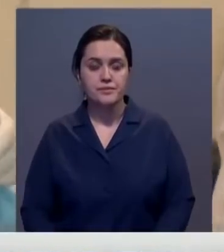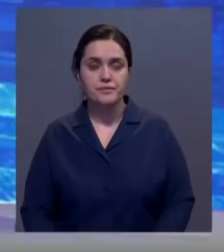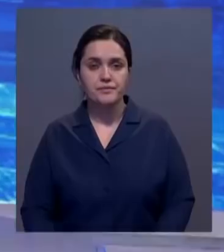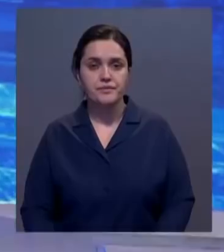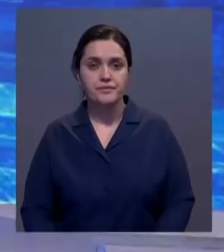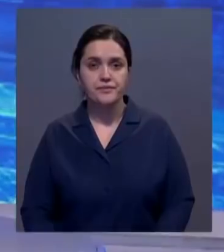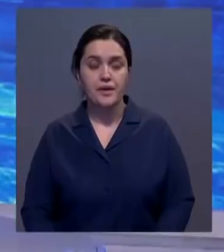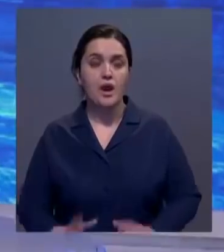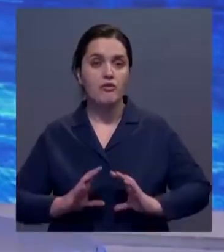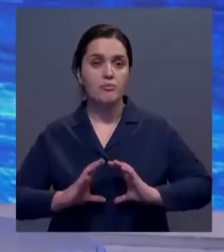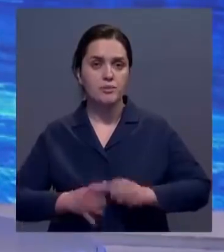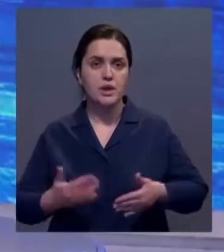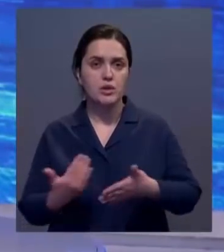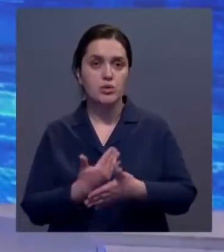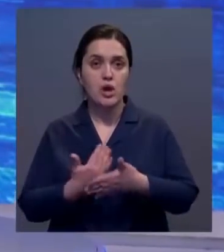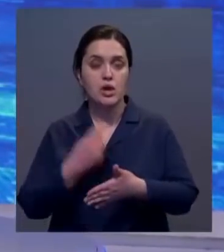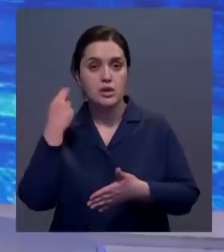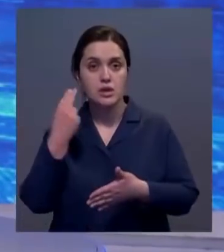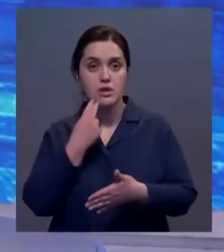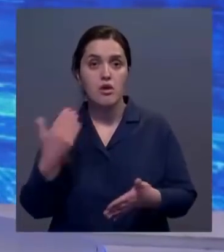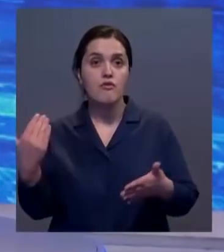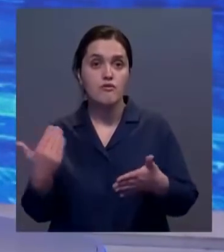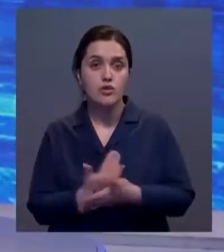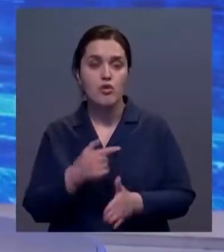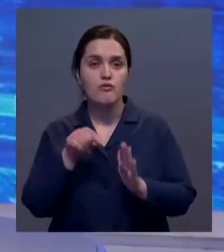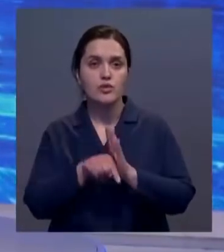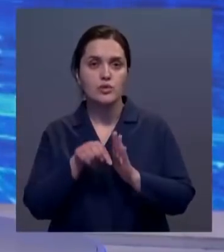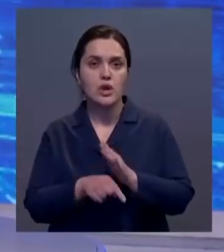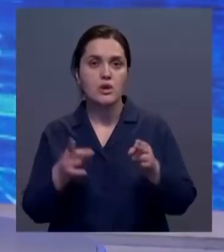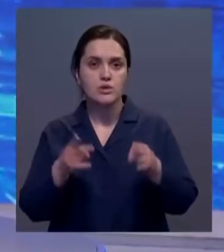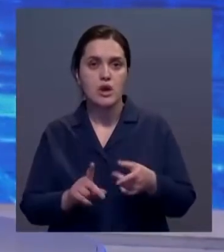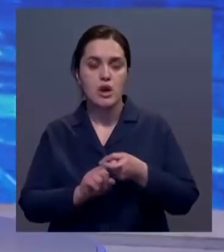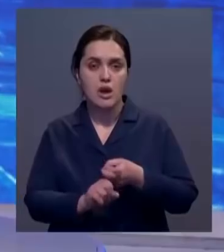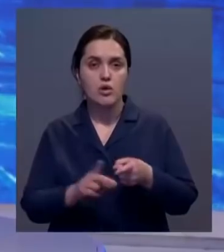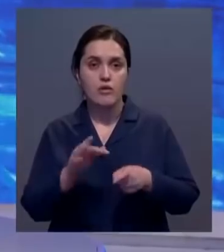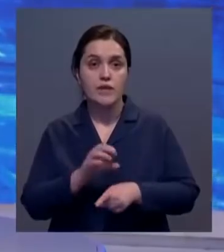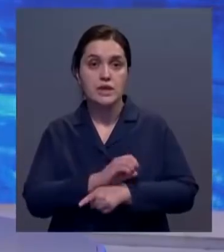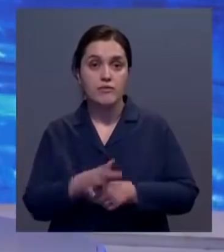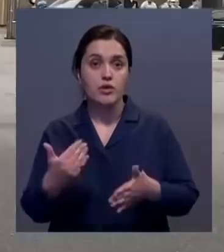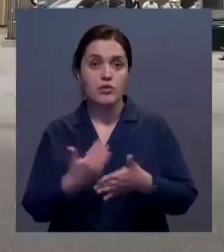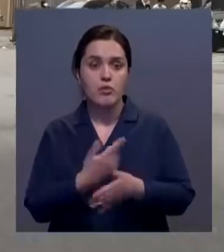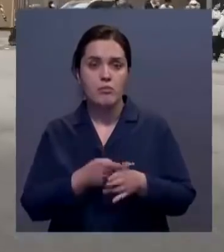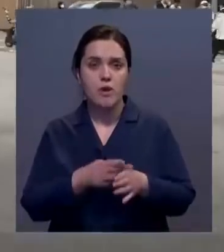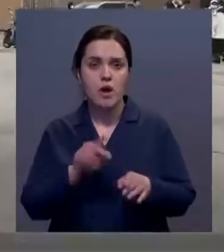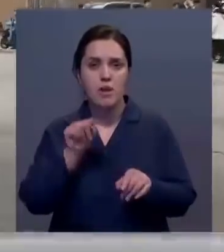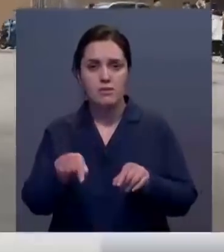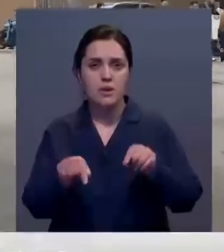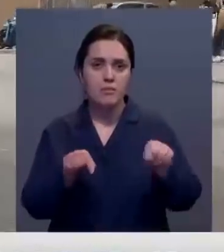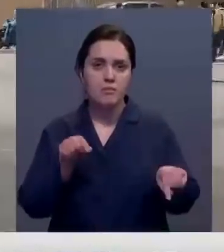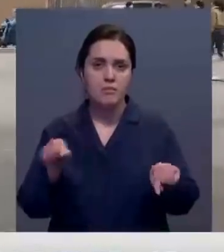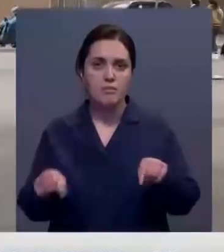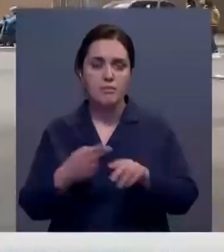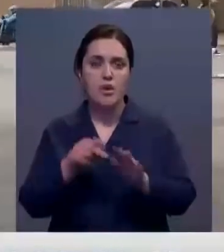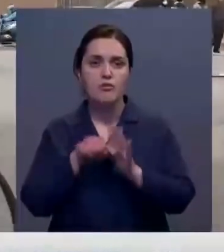О событиях в мире. В Китае вновь регистрируются внутренние случаи COVID-19. Новые локальные факты заражения в автономном районе